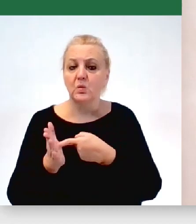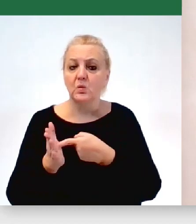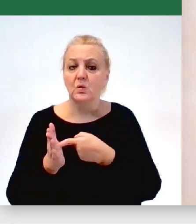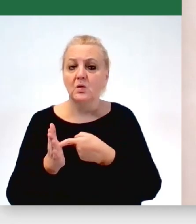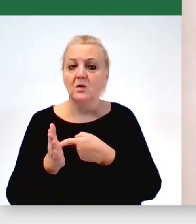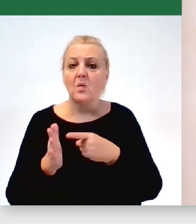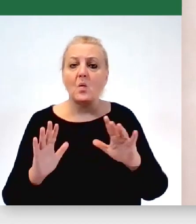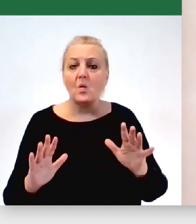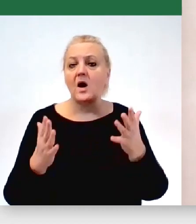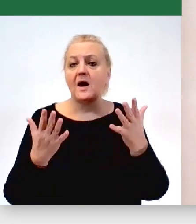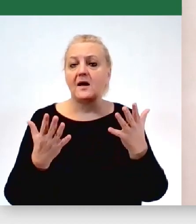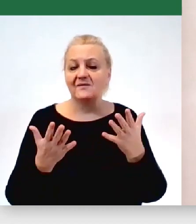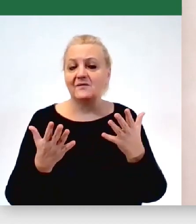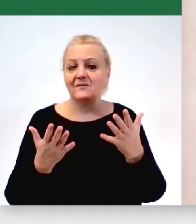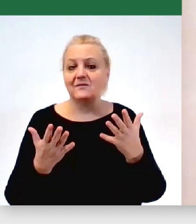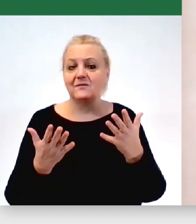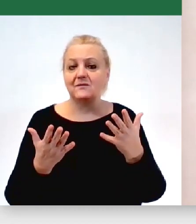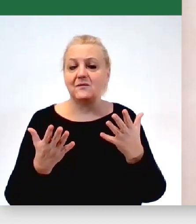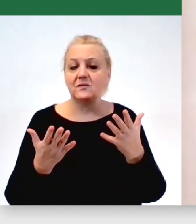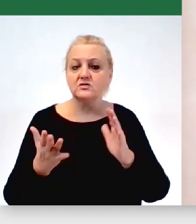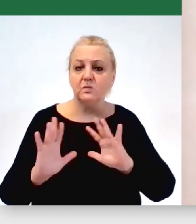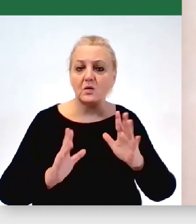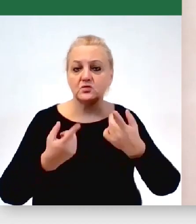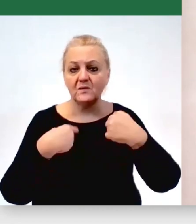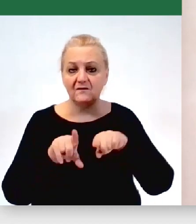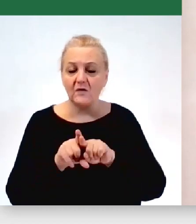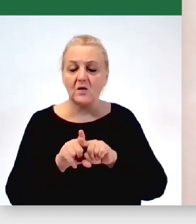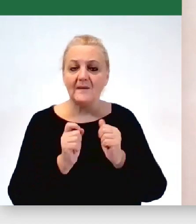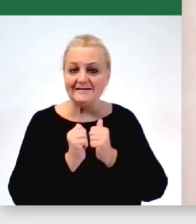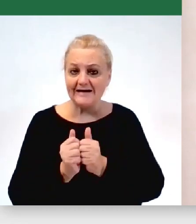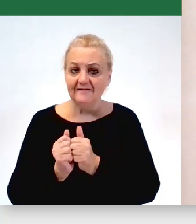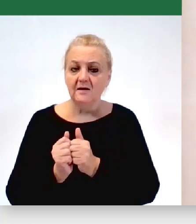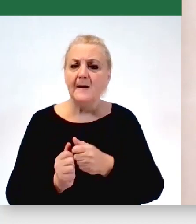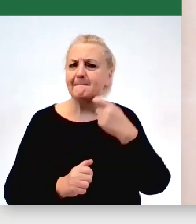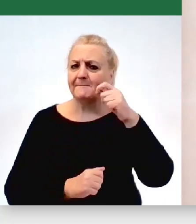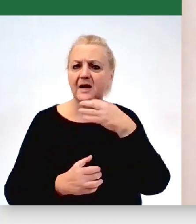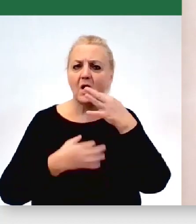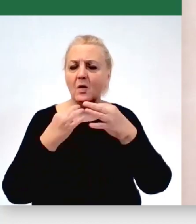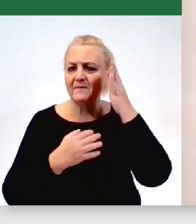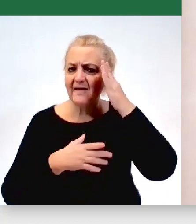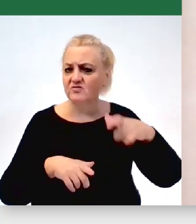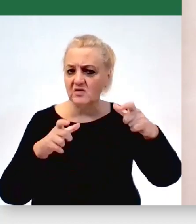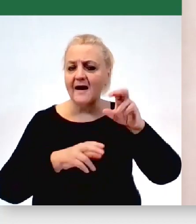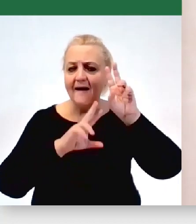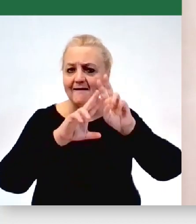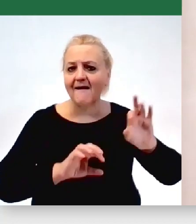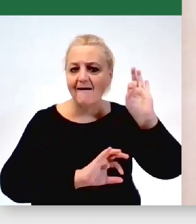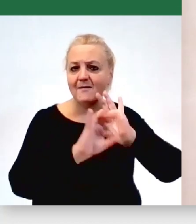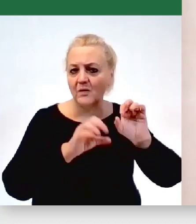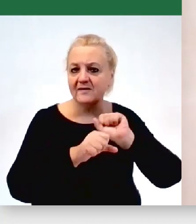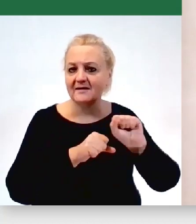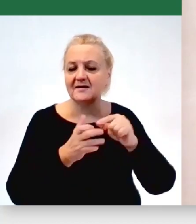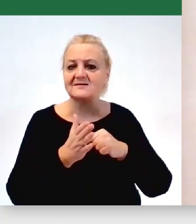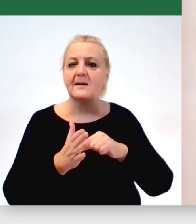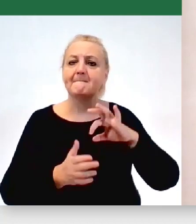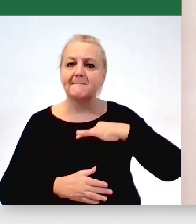prostszych środków na realizację pewnych zadania, chyba prezydent mówił o mieszkaniach, które są remontowane przez podmioty